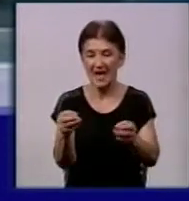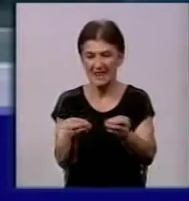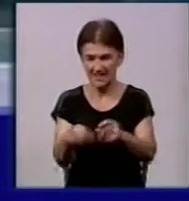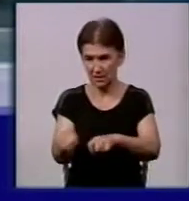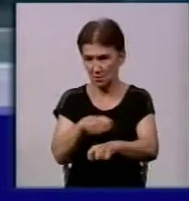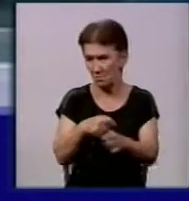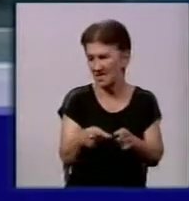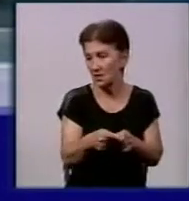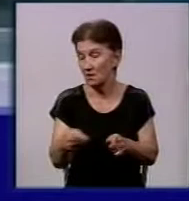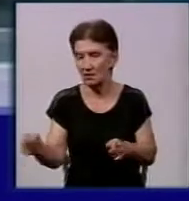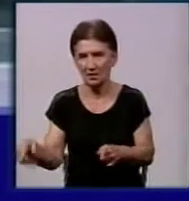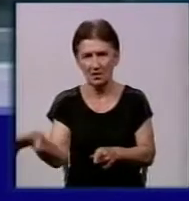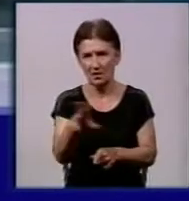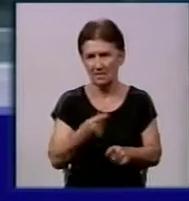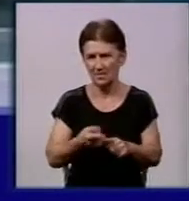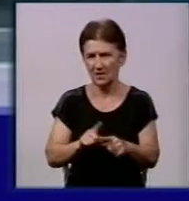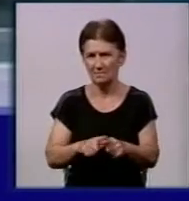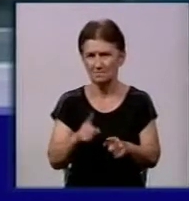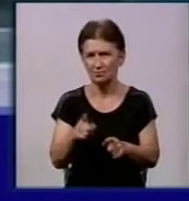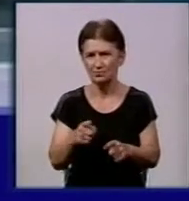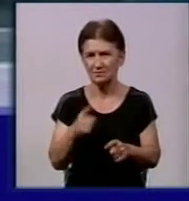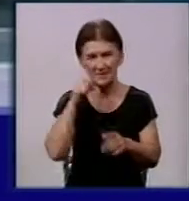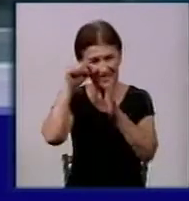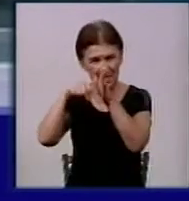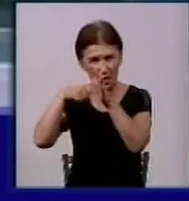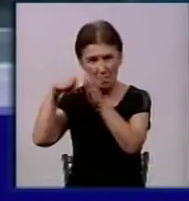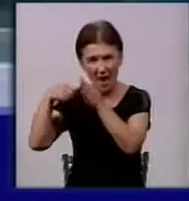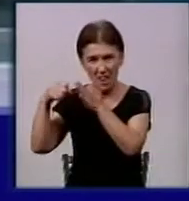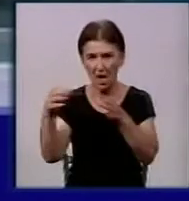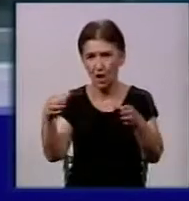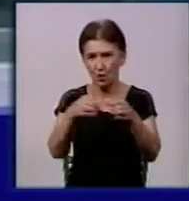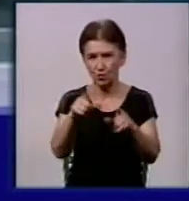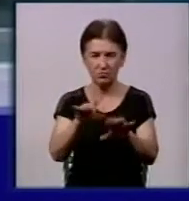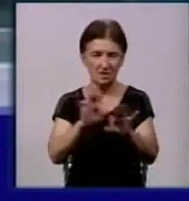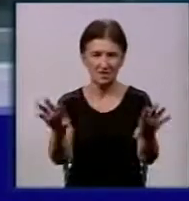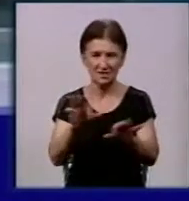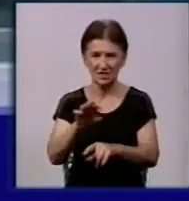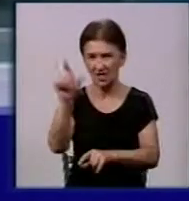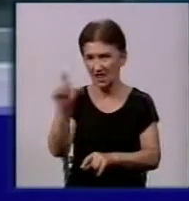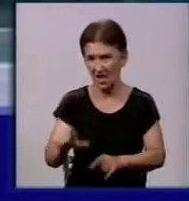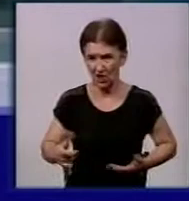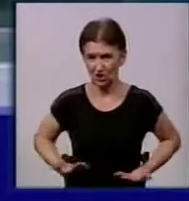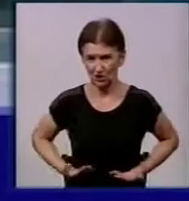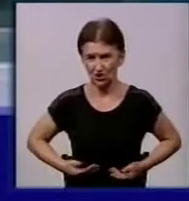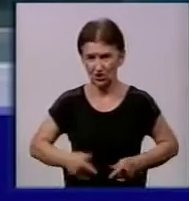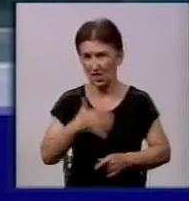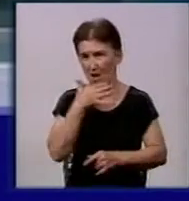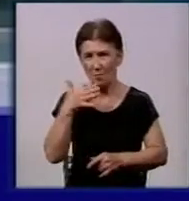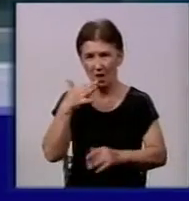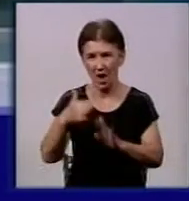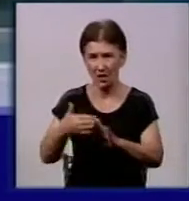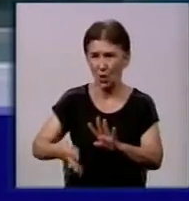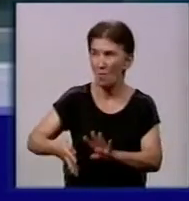привозять вантажівки і трактори. Про це знімальній групі день за днем розповів мешканець багатоповерхівки Олексій Артюх.